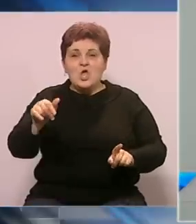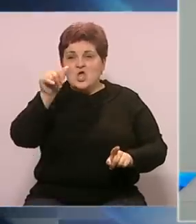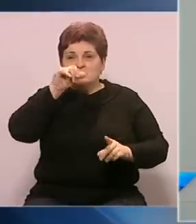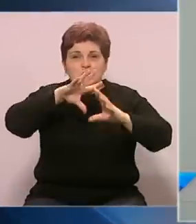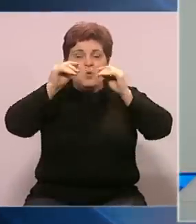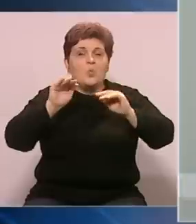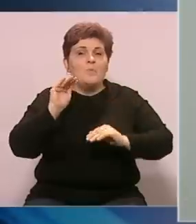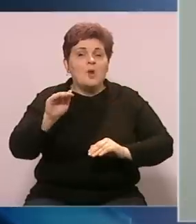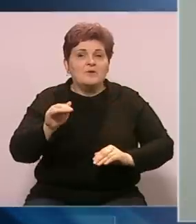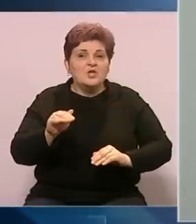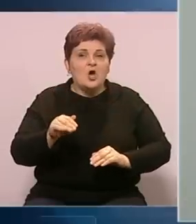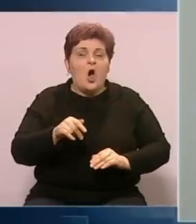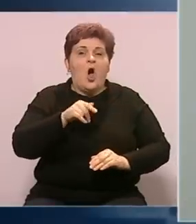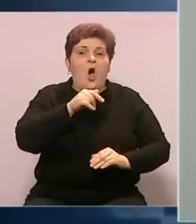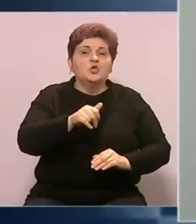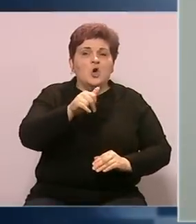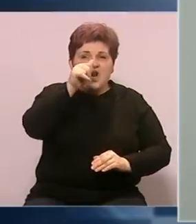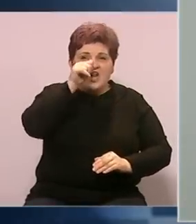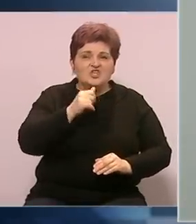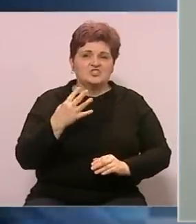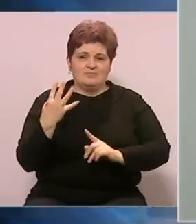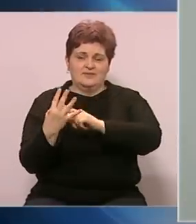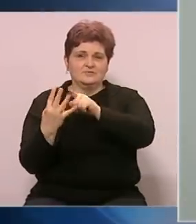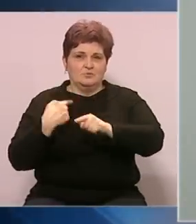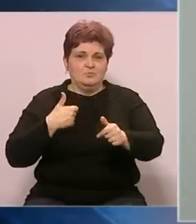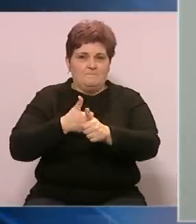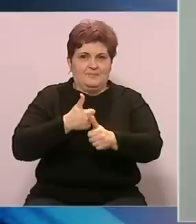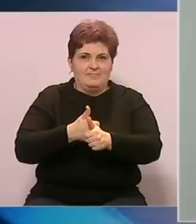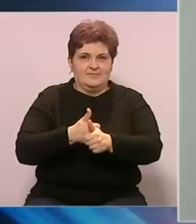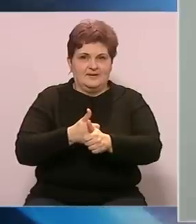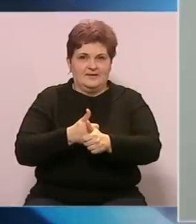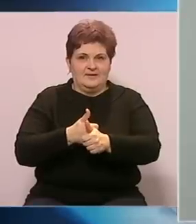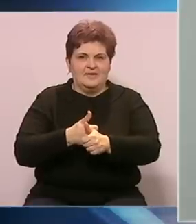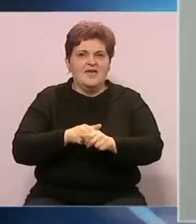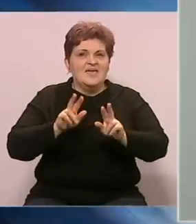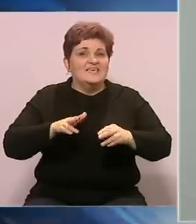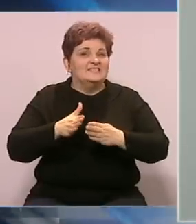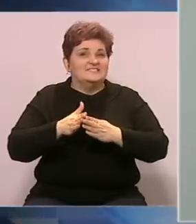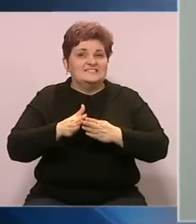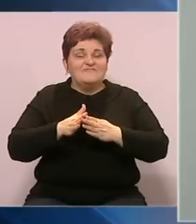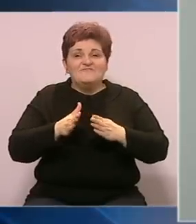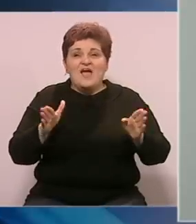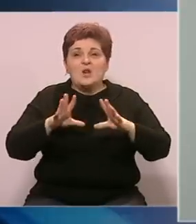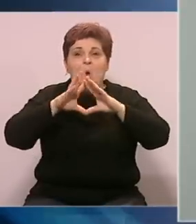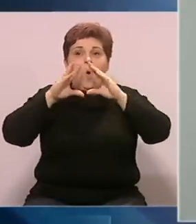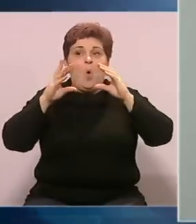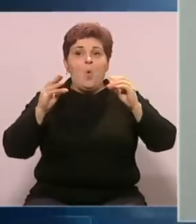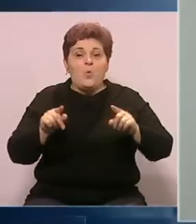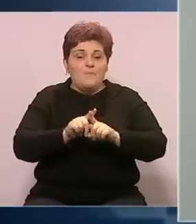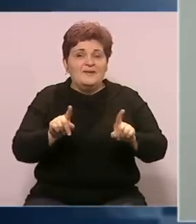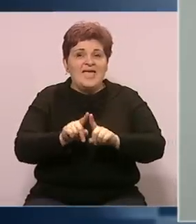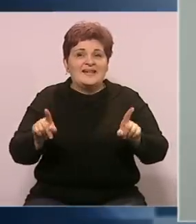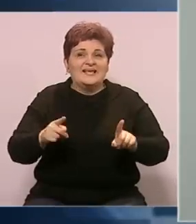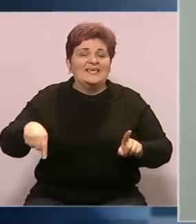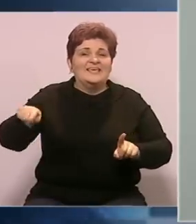ukupno prijavili i u odnosno ova četiri segmenta koje smo mi pratili. Dakle, zaista je velika su ukupno odstupanja svih